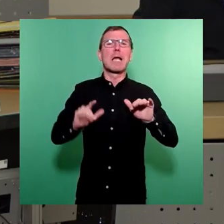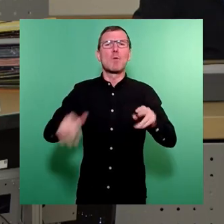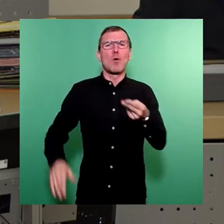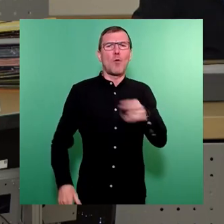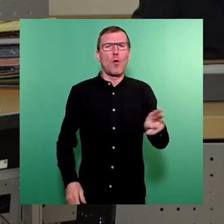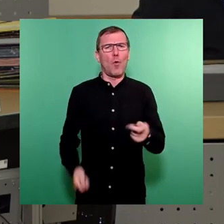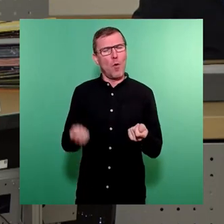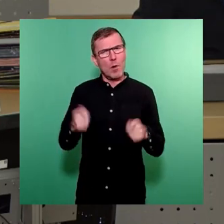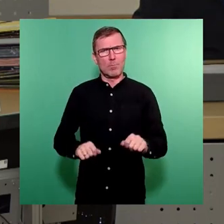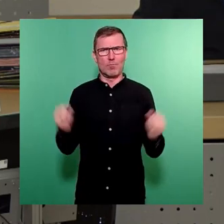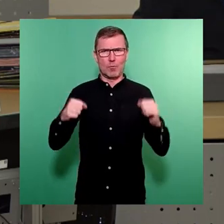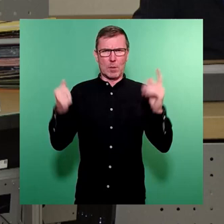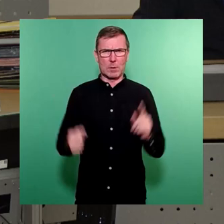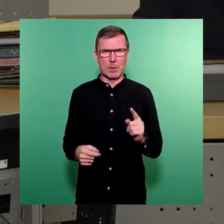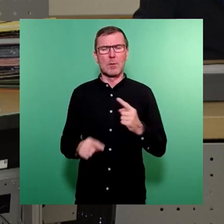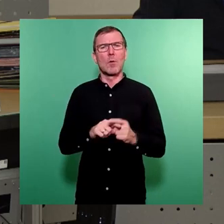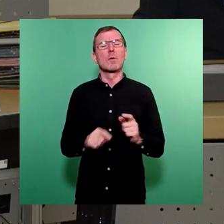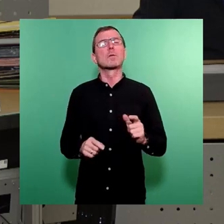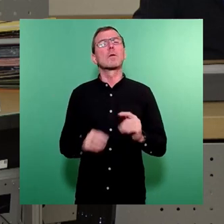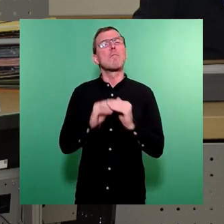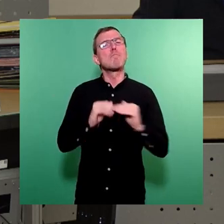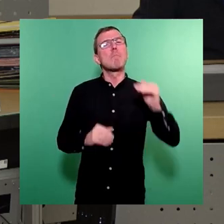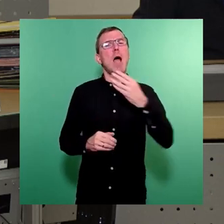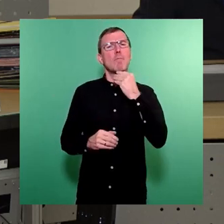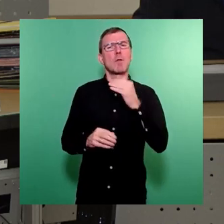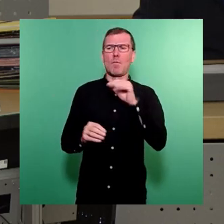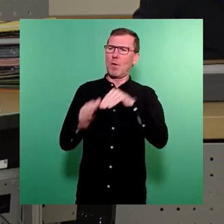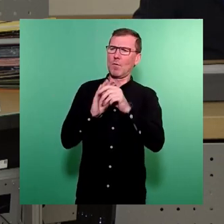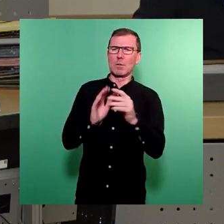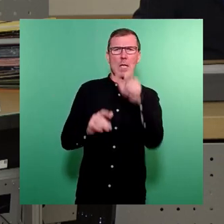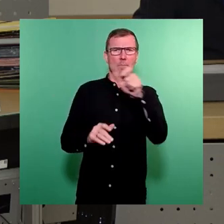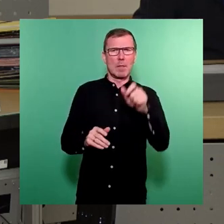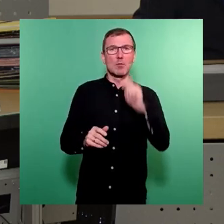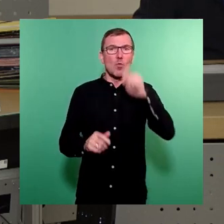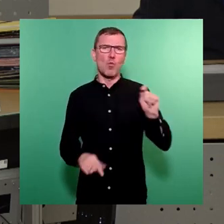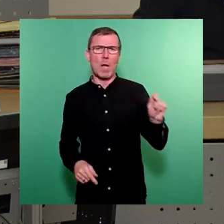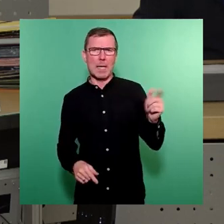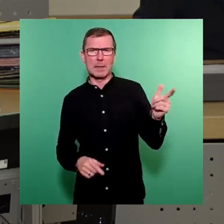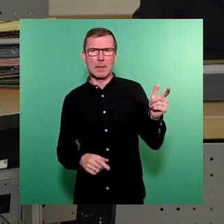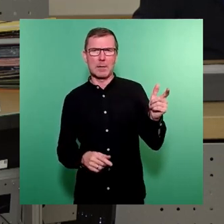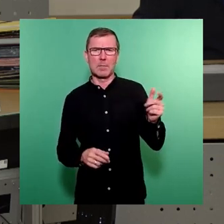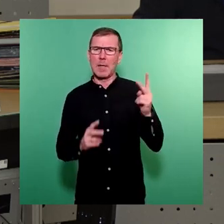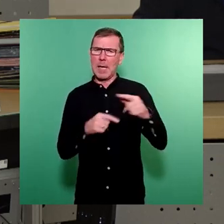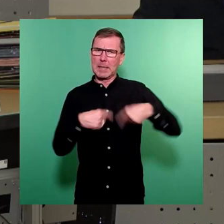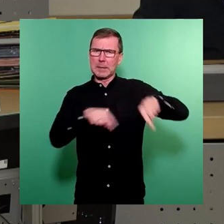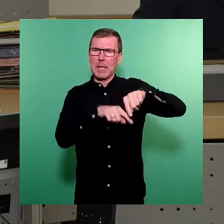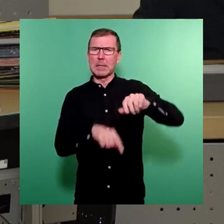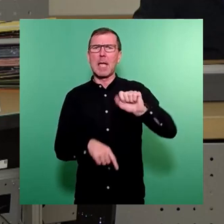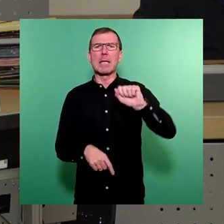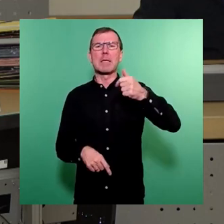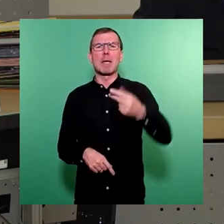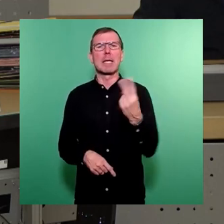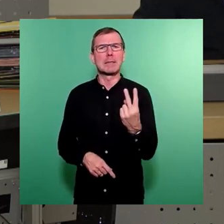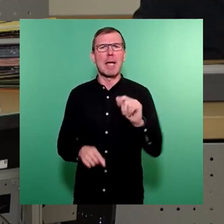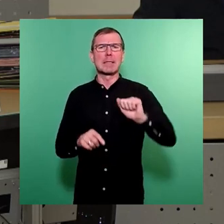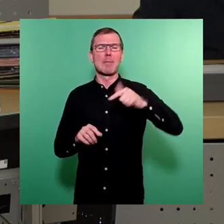beschlossen, sowie ein erwarteter Mehrbedarf für geflüchtete Menschen im Kontext Ukraine in den Rechtskreisen SGB II und VII in Höhe